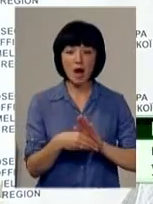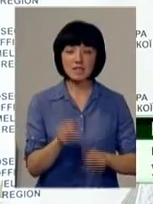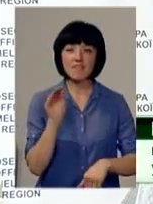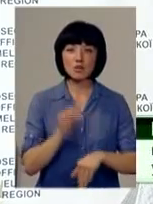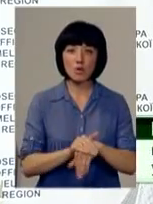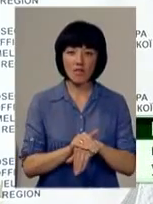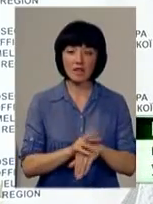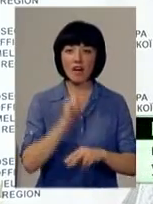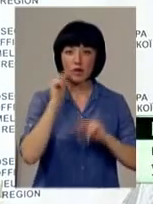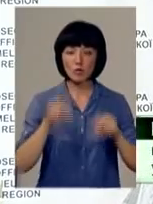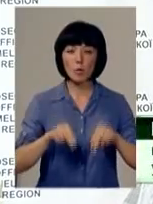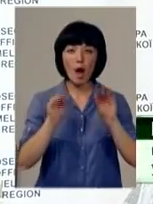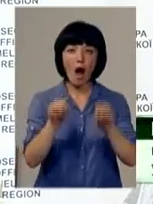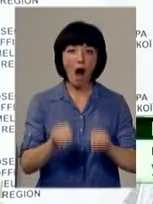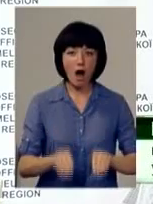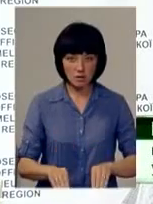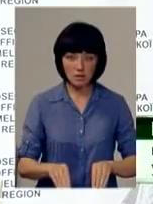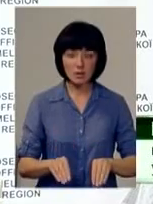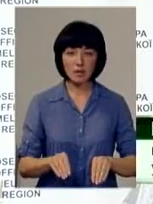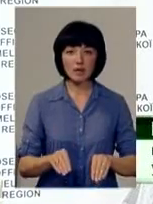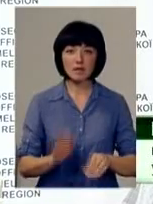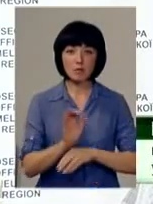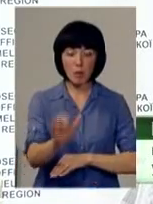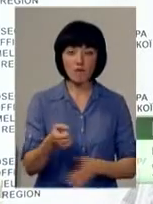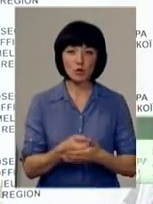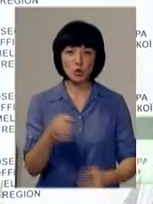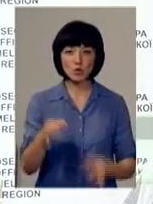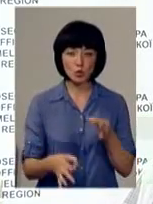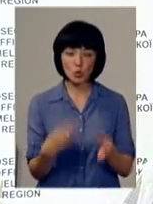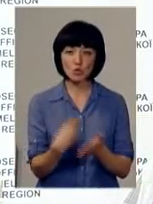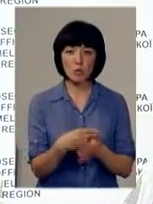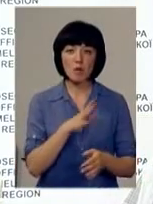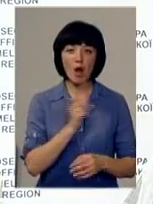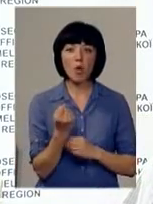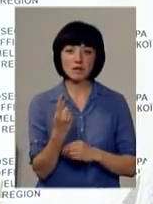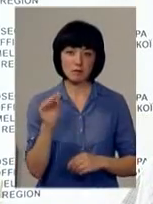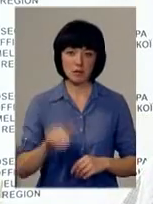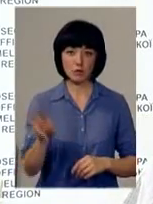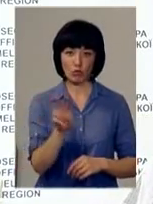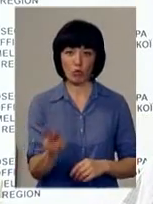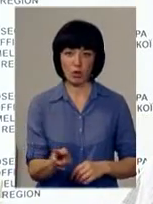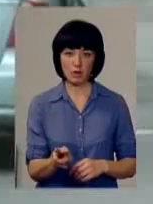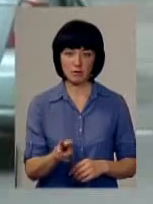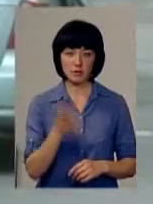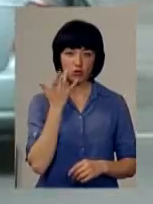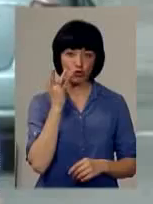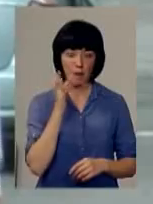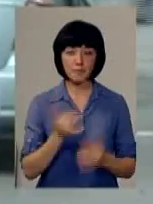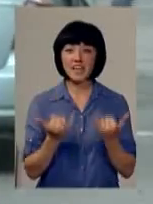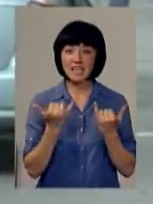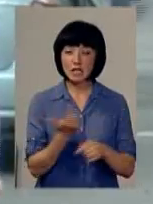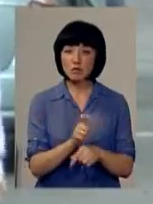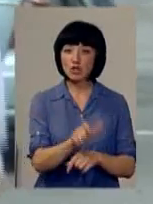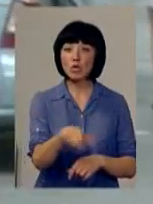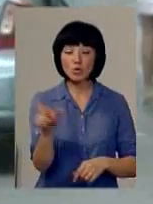зафіксовано, і обвинувальні акти у вказаному кримінальній провадженній спрямований до суду, сума хабаря складає 12 тисяч доларів в США. Нині